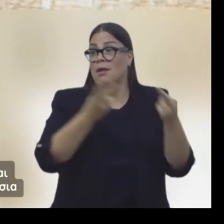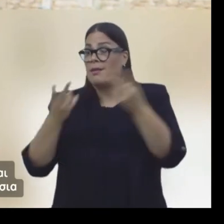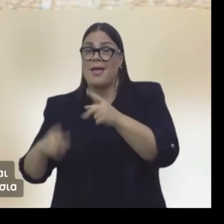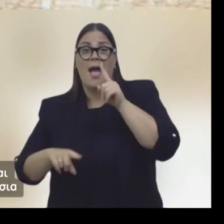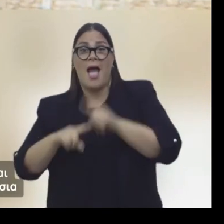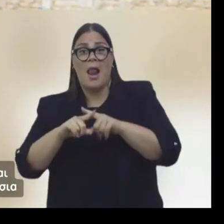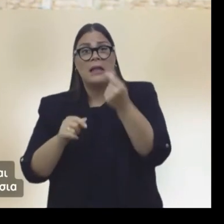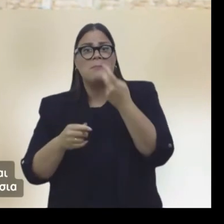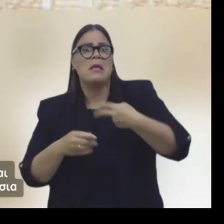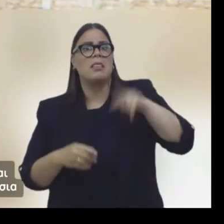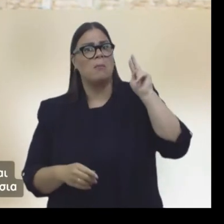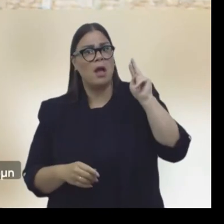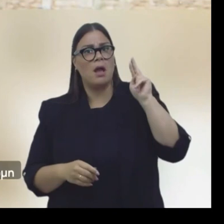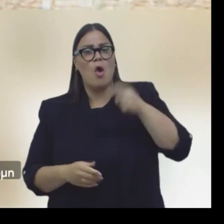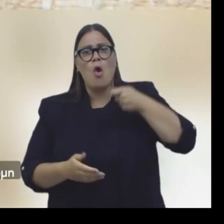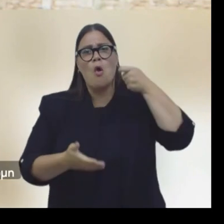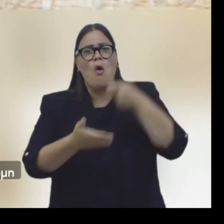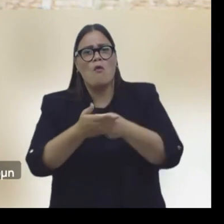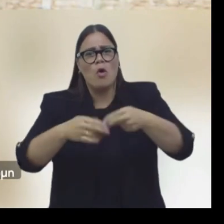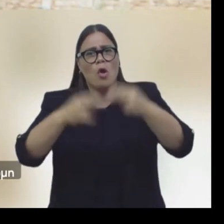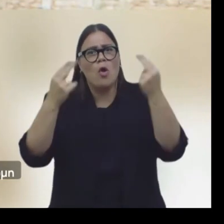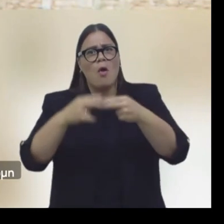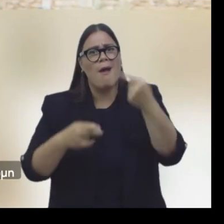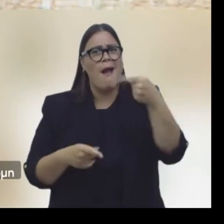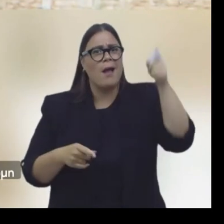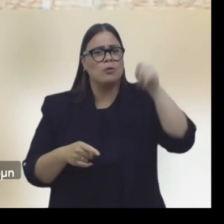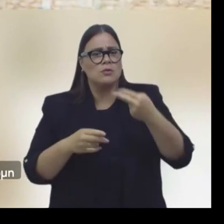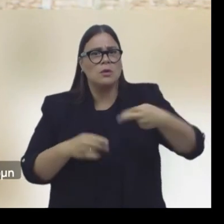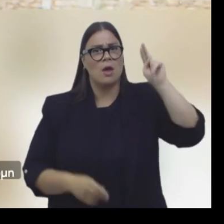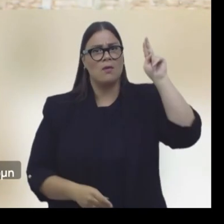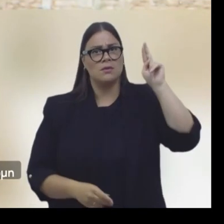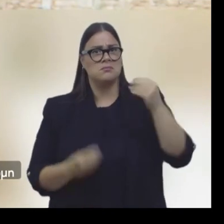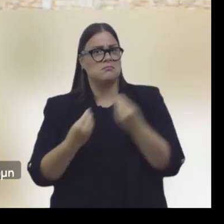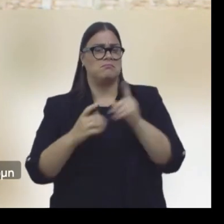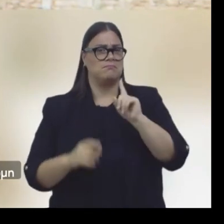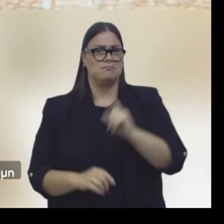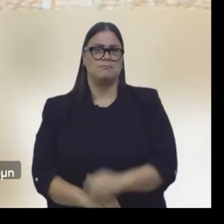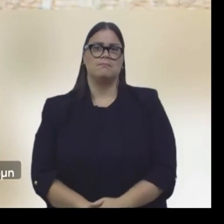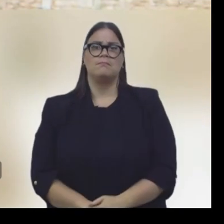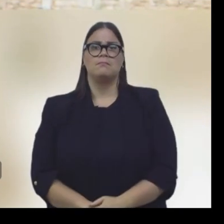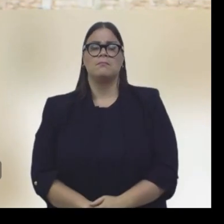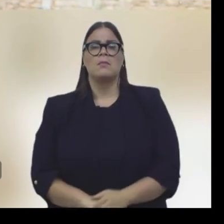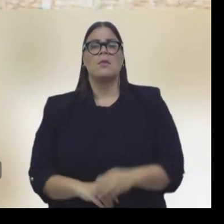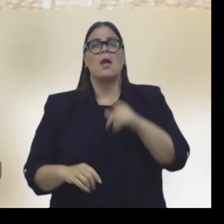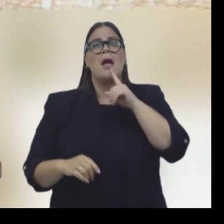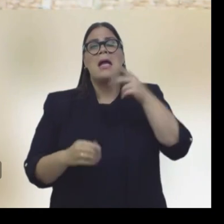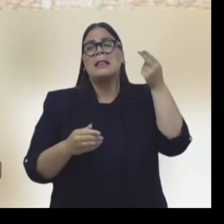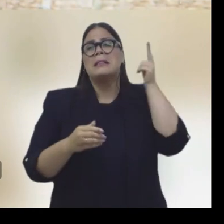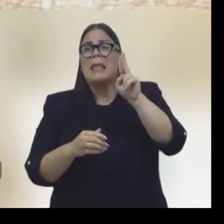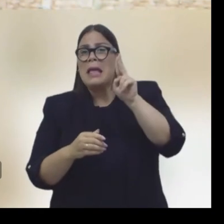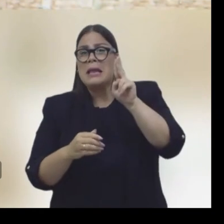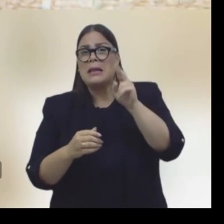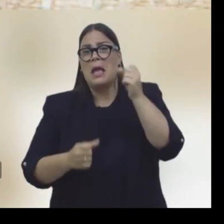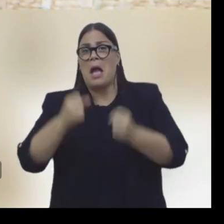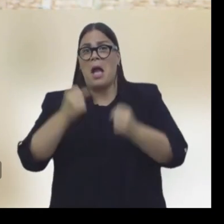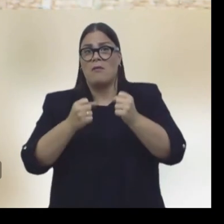αυτοκίνητά μας να φτάνουν στη διπλάσια τιμή με φόρους τελωνίου που να ανέρχονται ακόμη και στο 100%. Πώς είναι δυνατόν τα